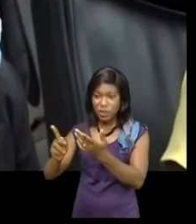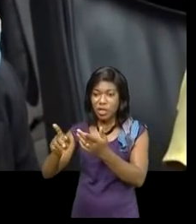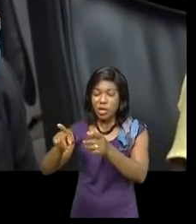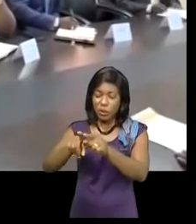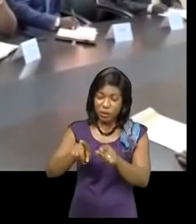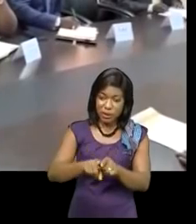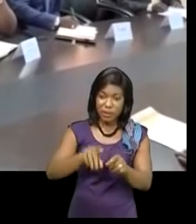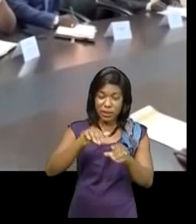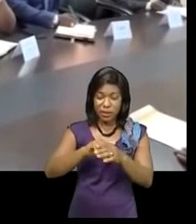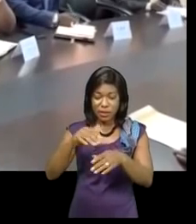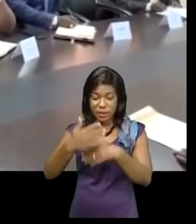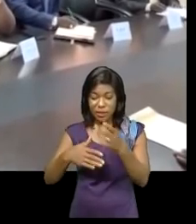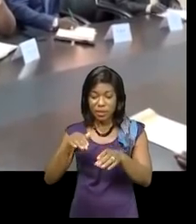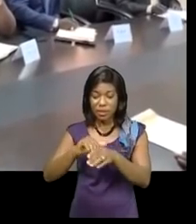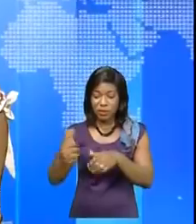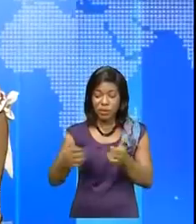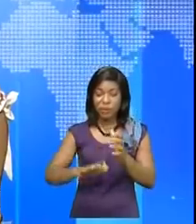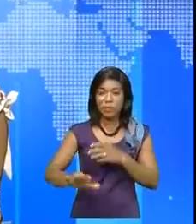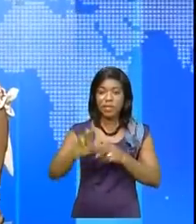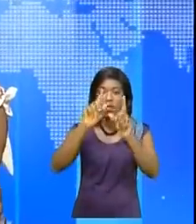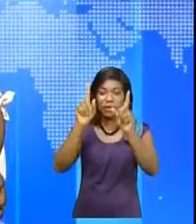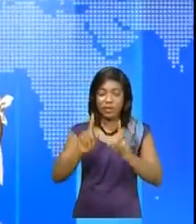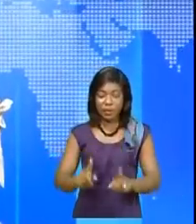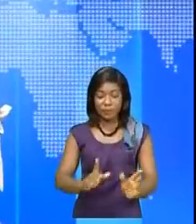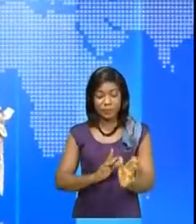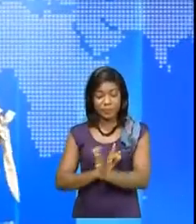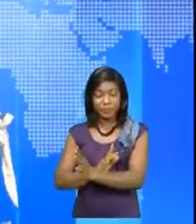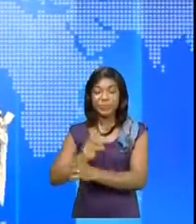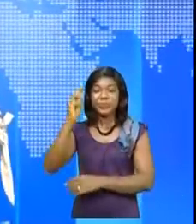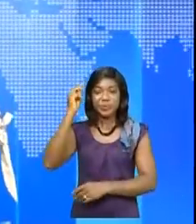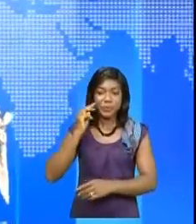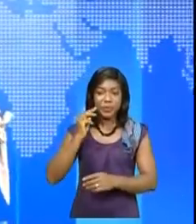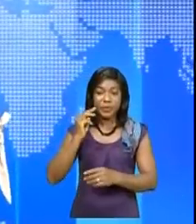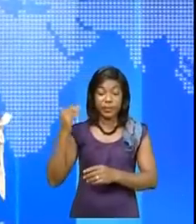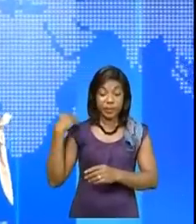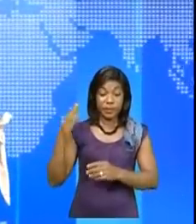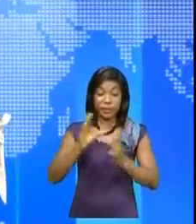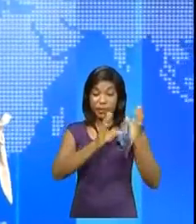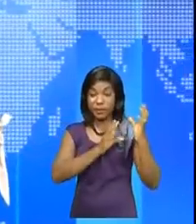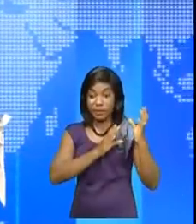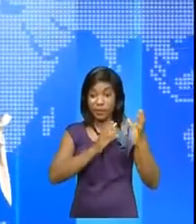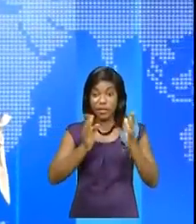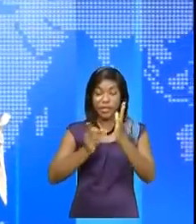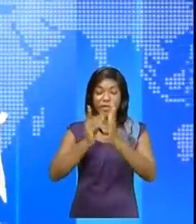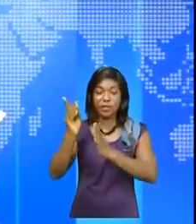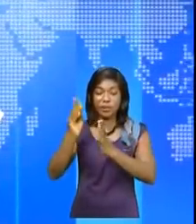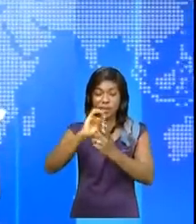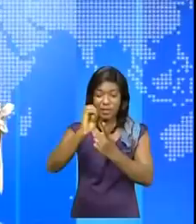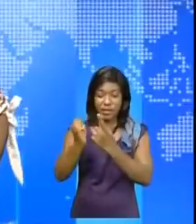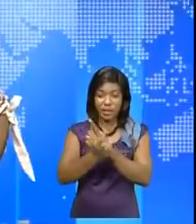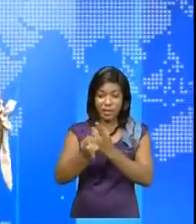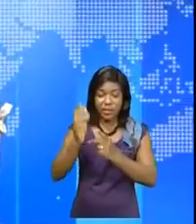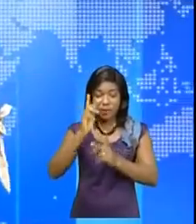dans d'autres pays africains. Et puis le ministre d'État en charge du développement rural, François Robota, a visité